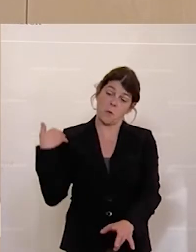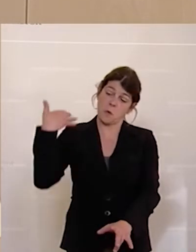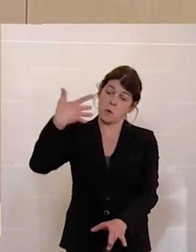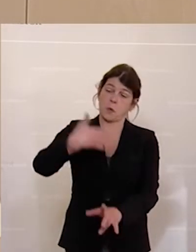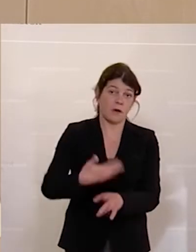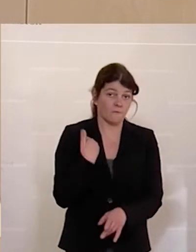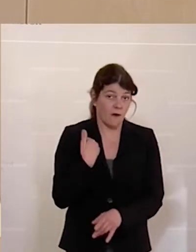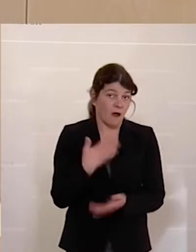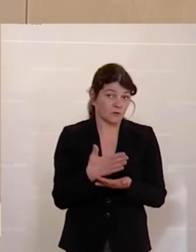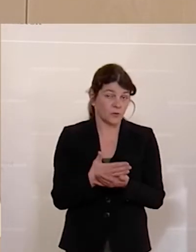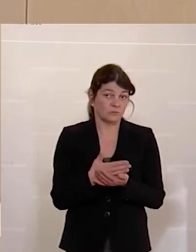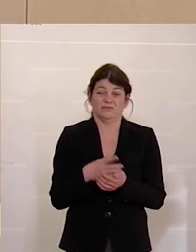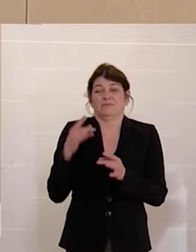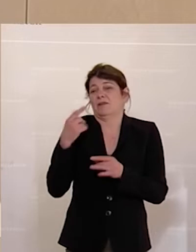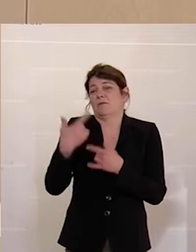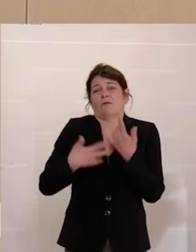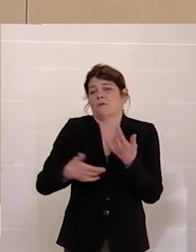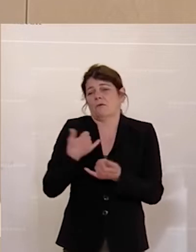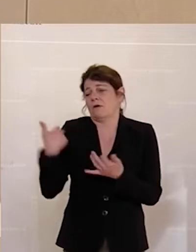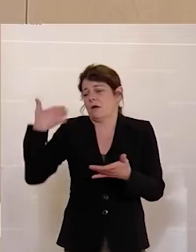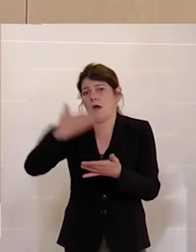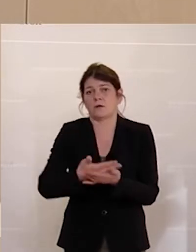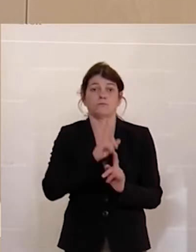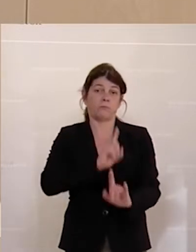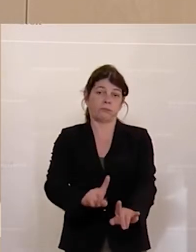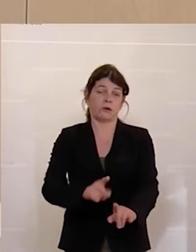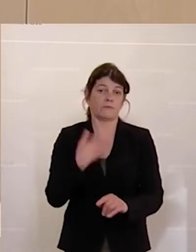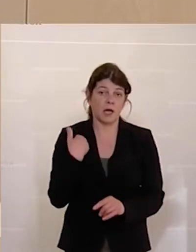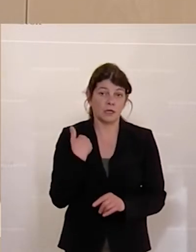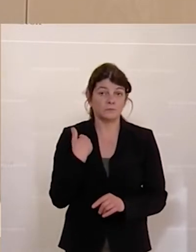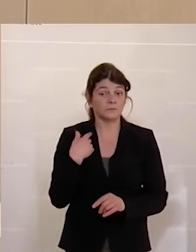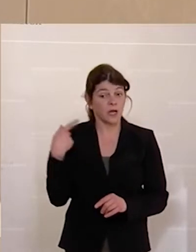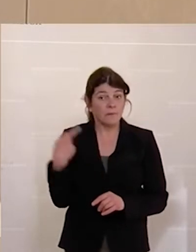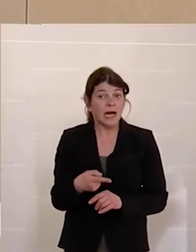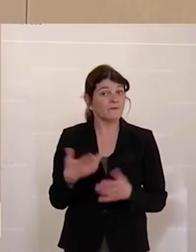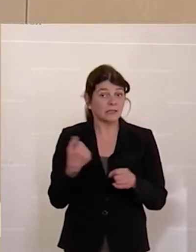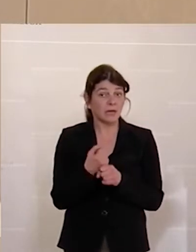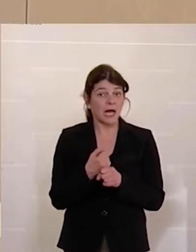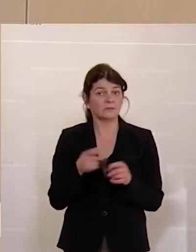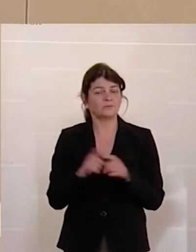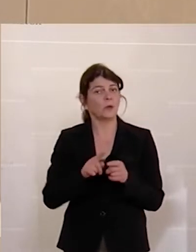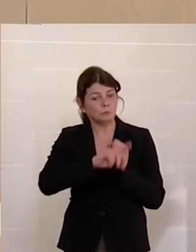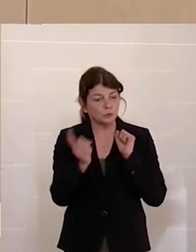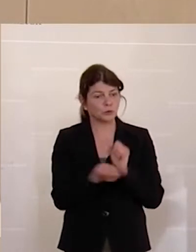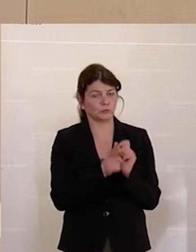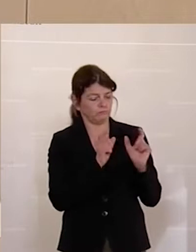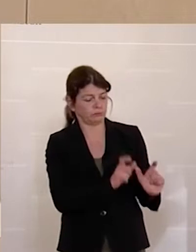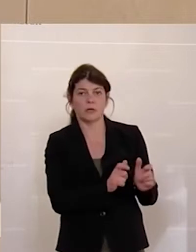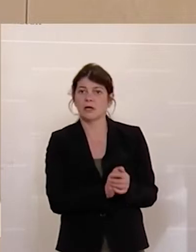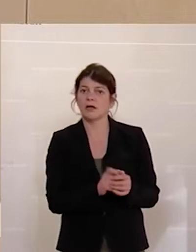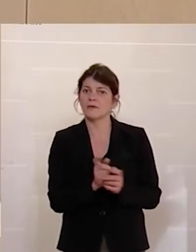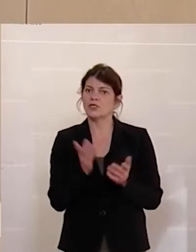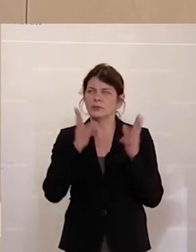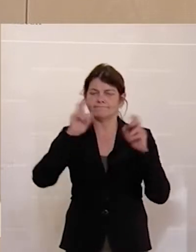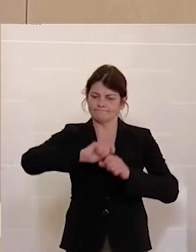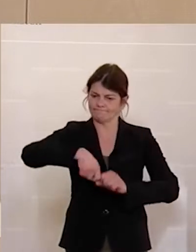letzten Jahrzehnte, muss man ja schon fast sagen, der blockiert einfach das Budget. Es wird hier sozusagen etwas festgezurrt,